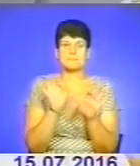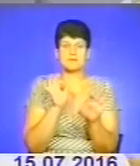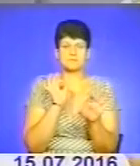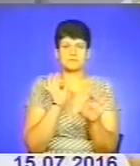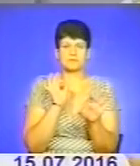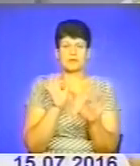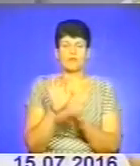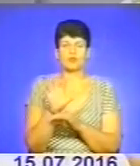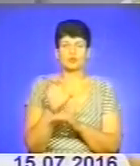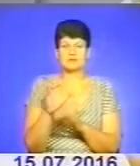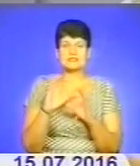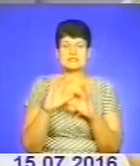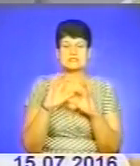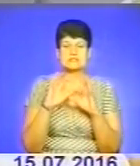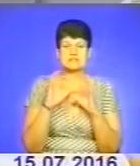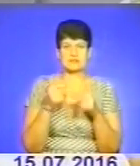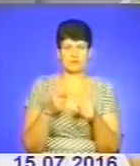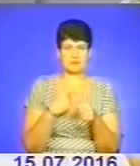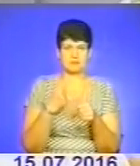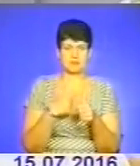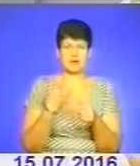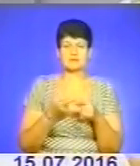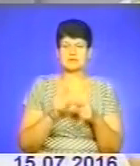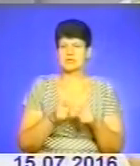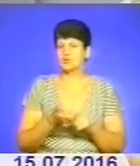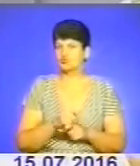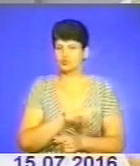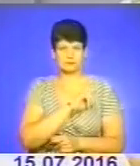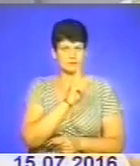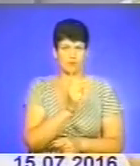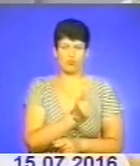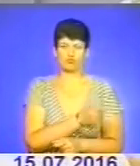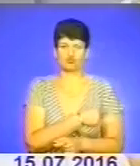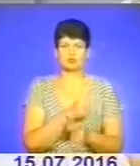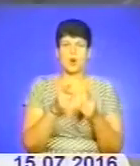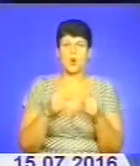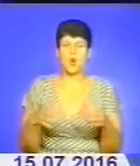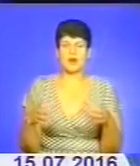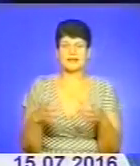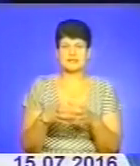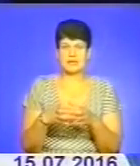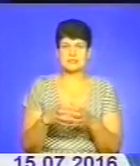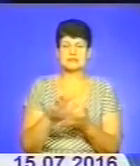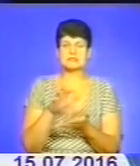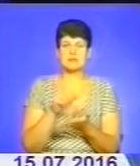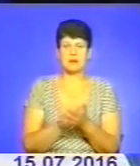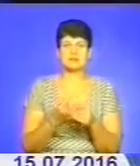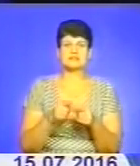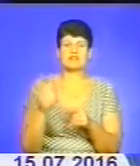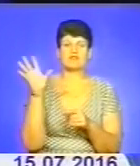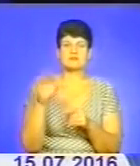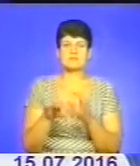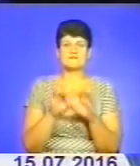фотографами зі світлим ім'ям. Це є дуже потужна організація. Взагалі займаються всім цим відбором,